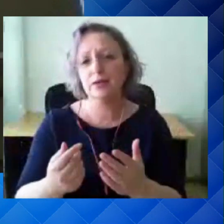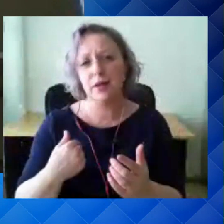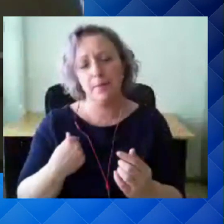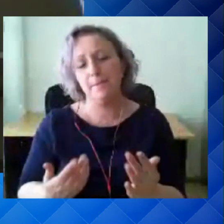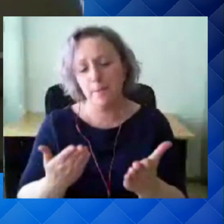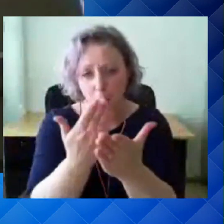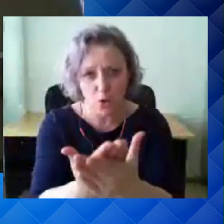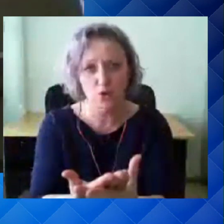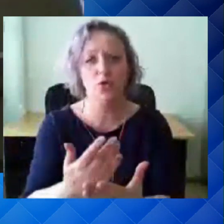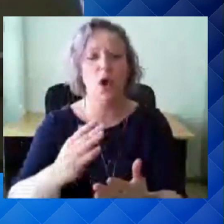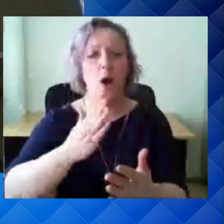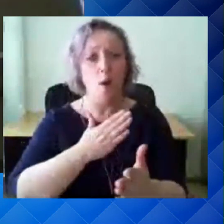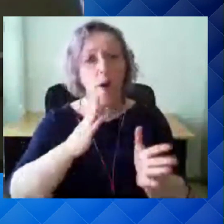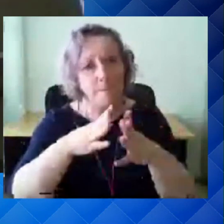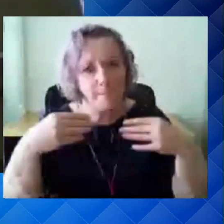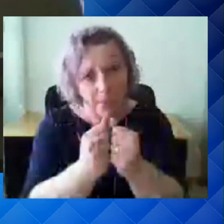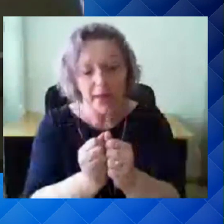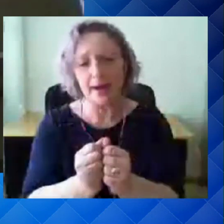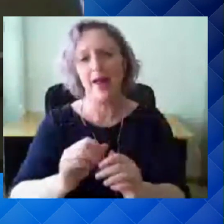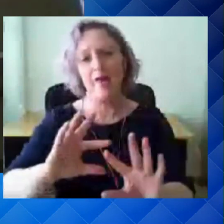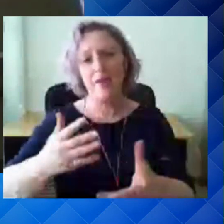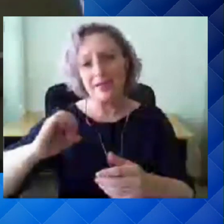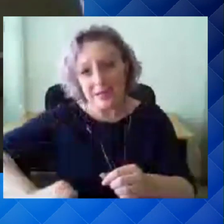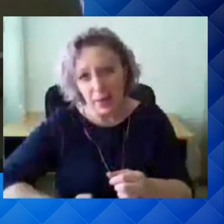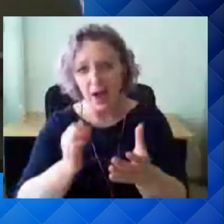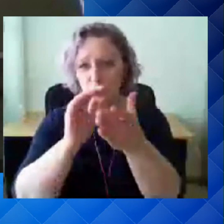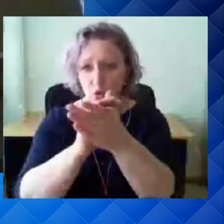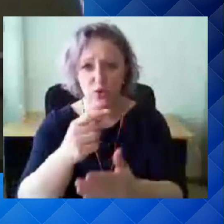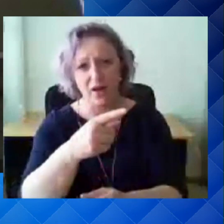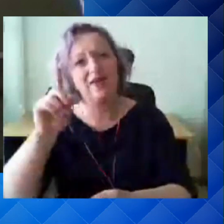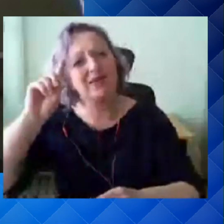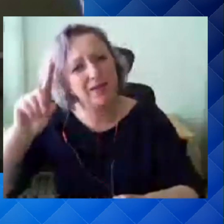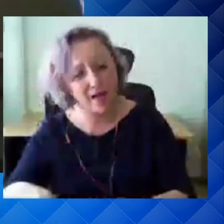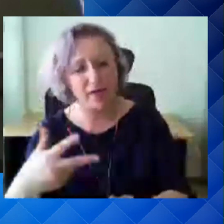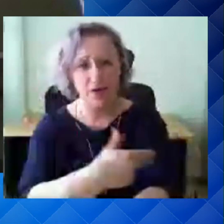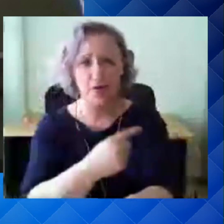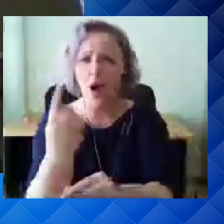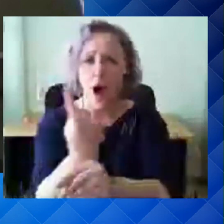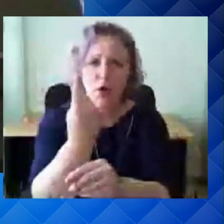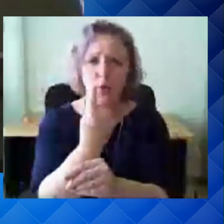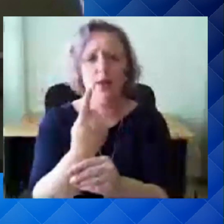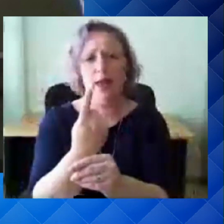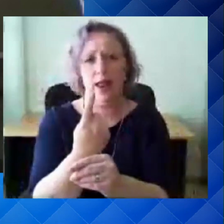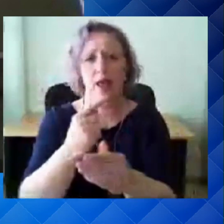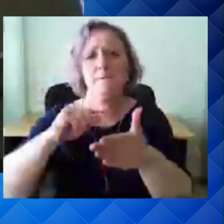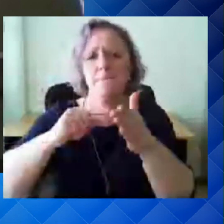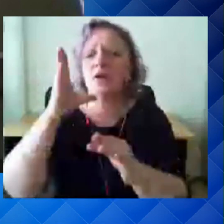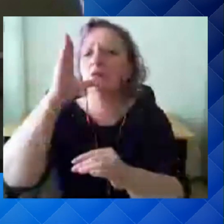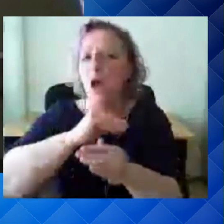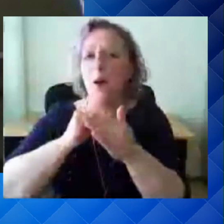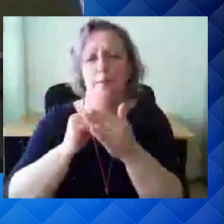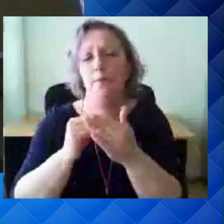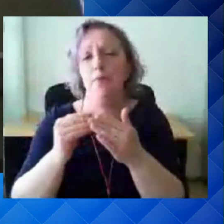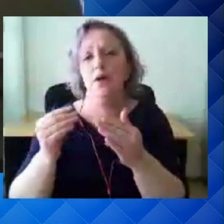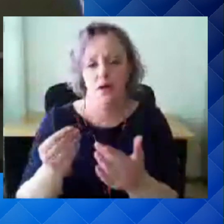vaktsineerimine on meie ainust tõeline väljapääs sellest pandeemiast ja sellega kaasnevast tervise kriisi ohust. Ja senikuni